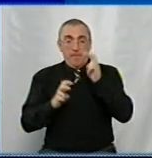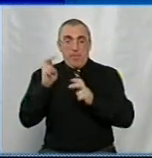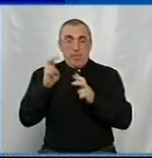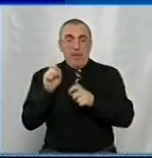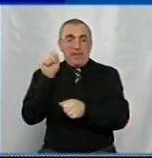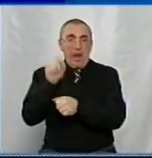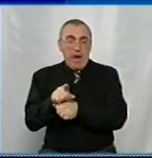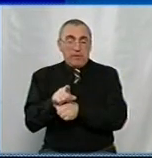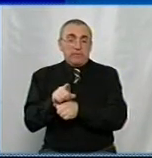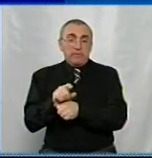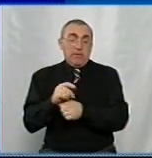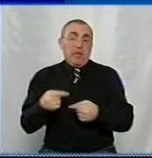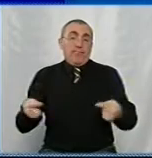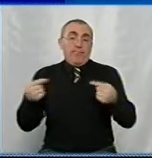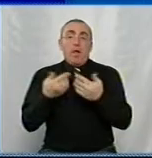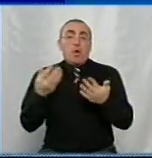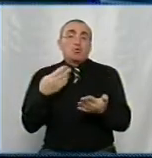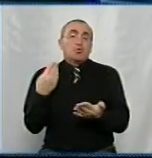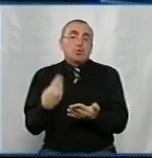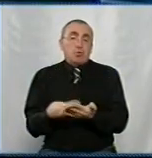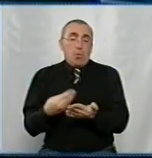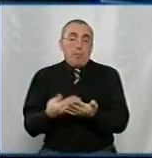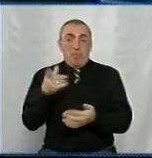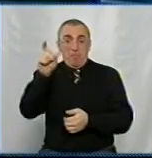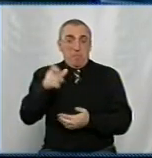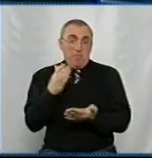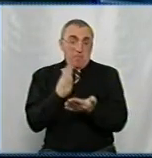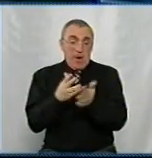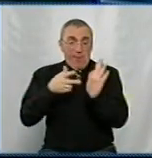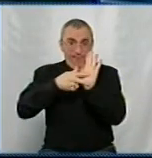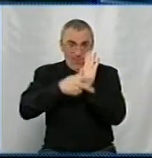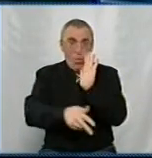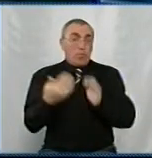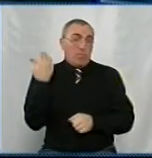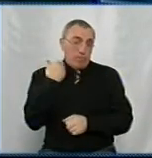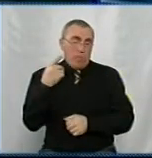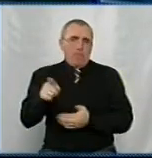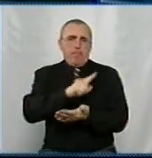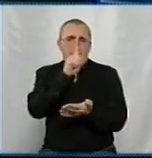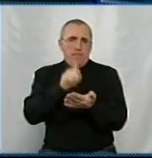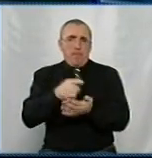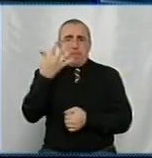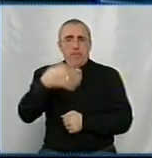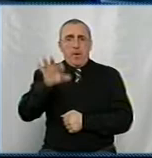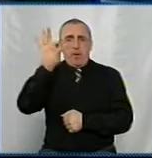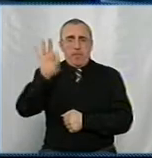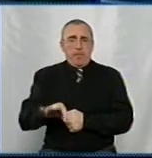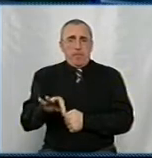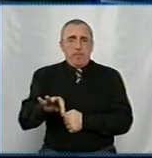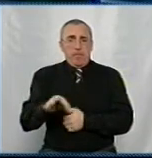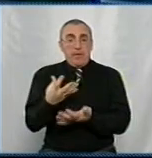підприємству, і визначаємося, якої суми. Тобто, якщо ти маєш 8 тисяч заборгованості, ти повинен 50% віп